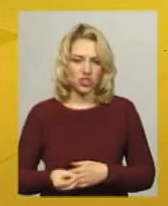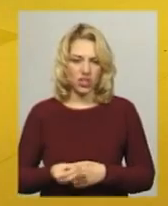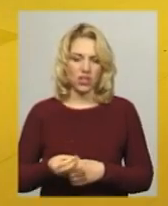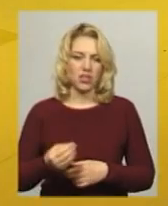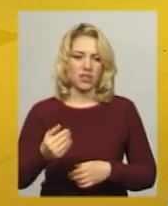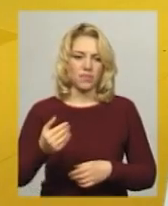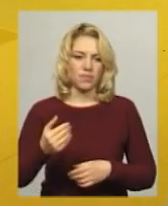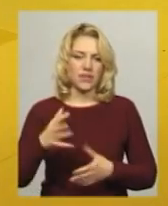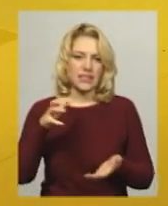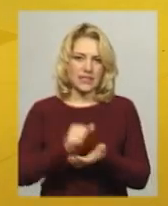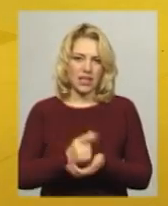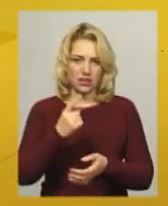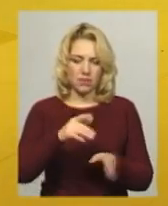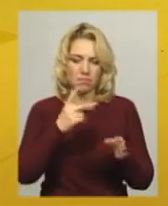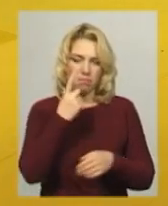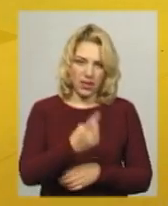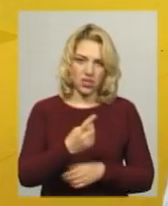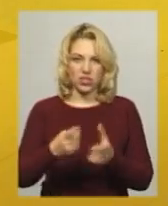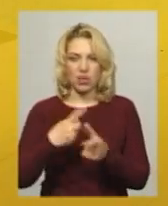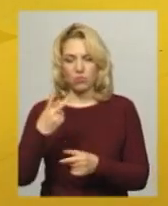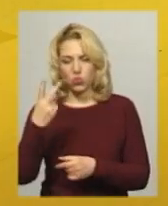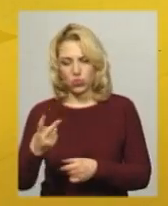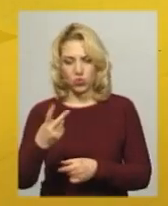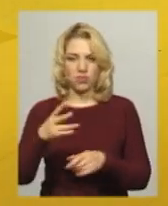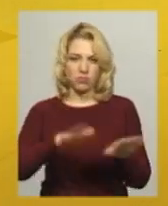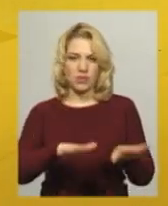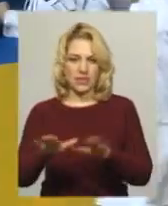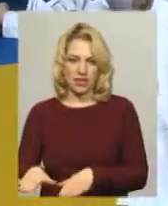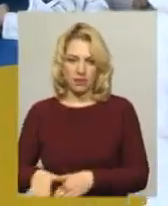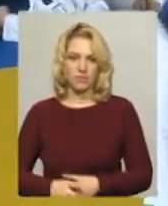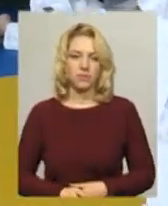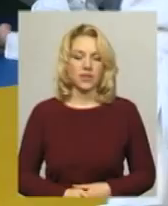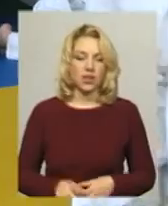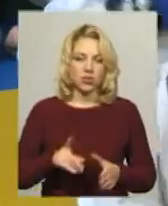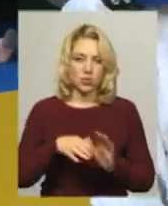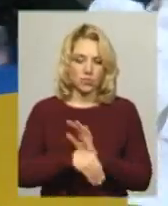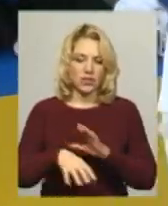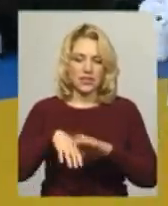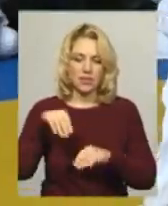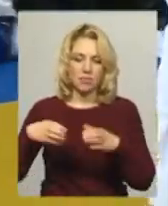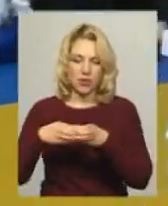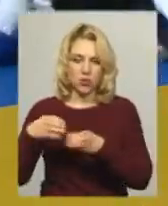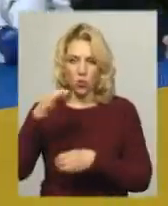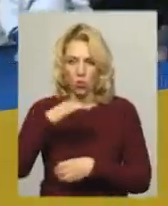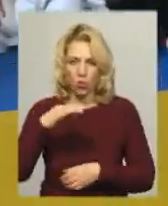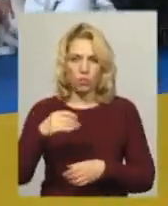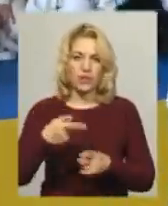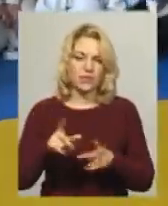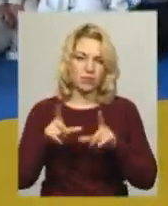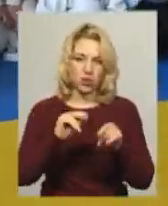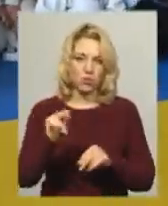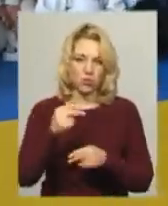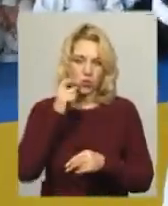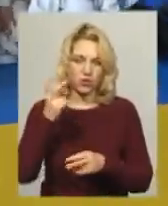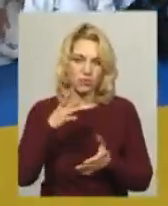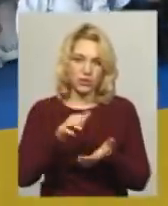І заняти там перші, другі місця. Щоб йти до збірної області і поїхати на чемпіонат України, потрібно